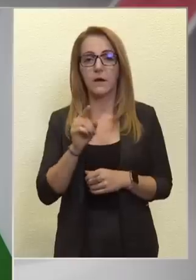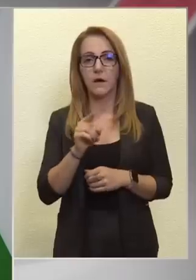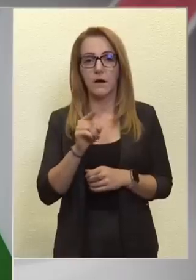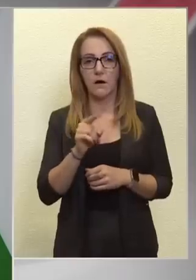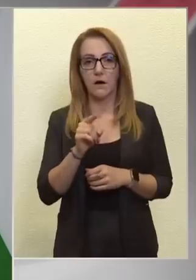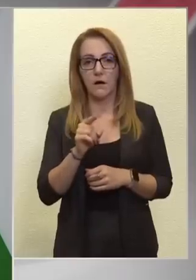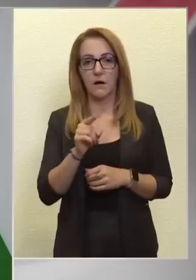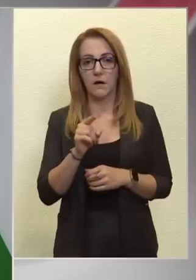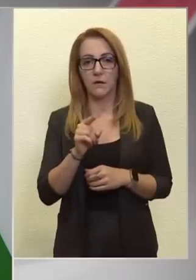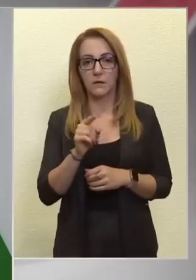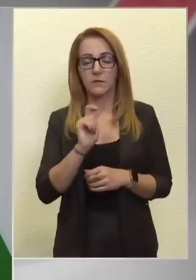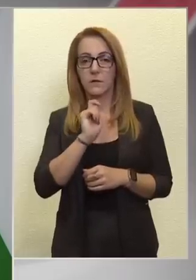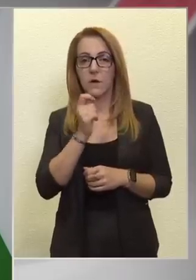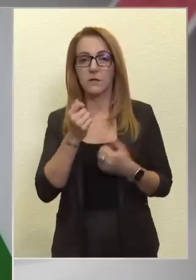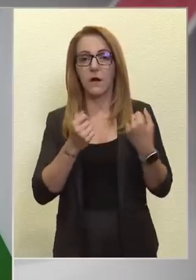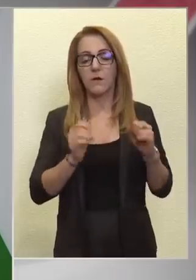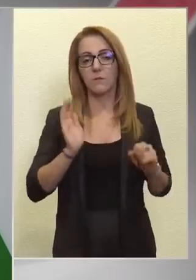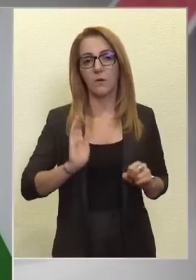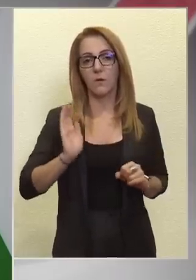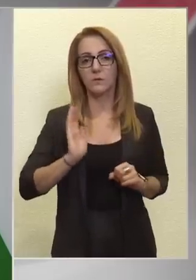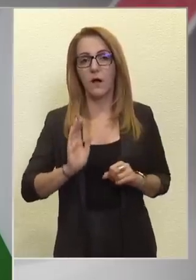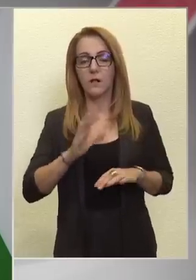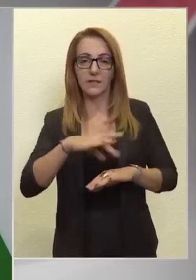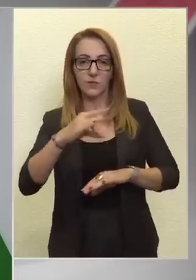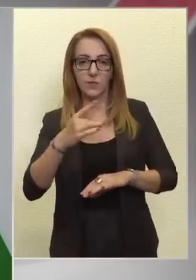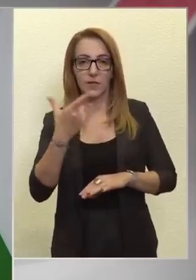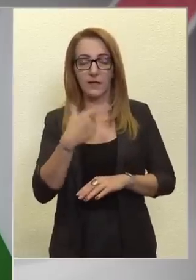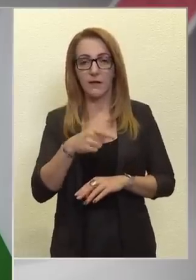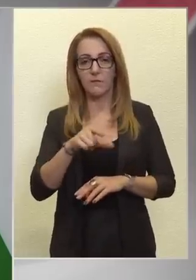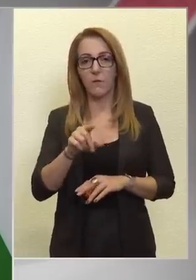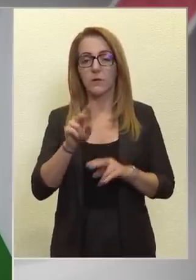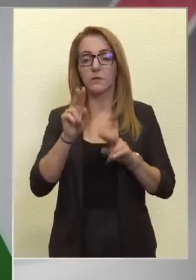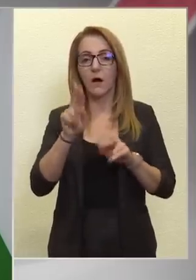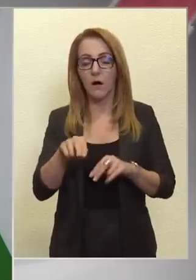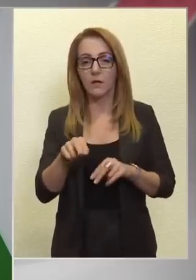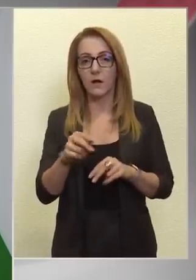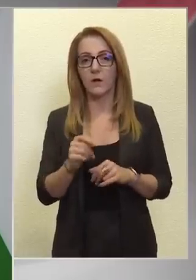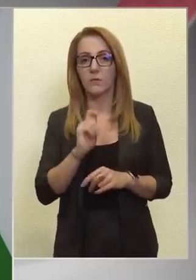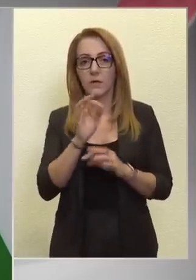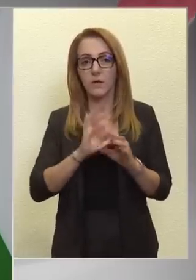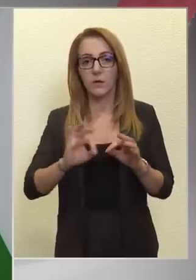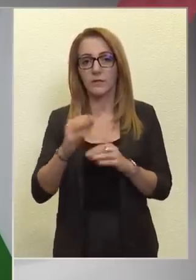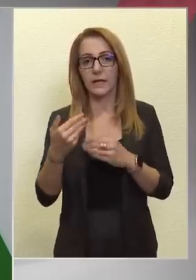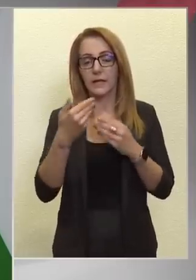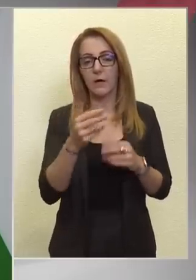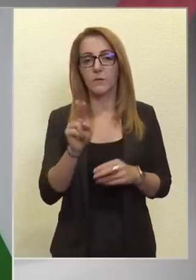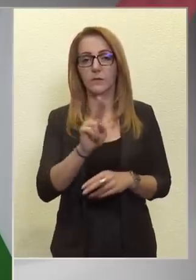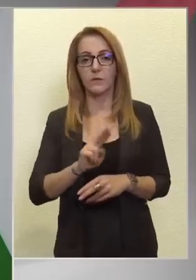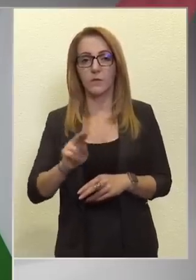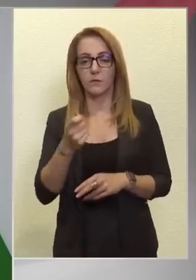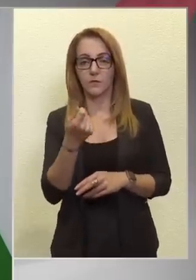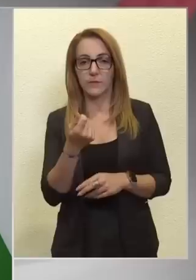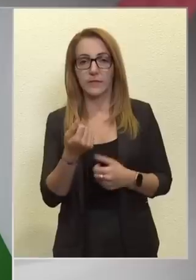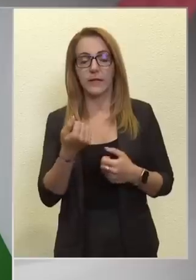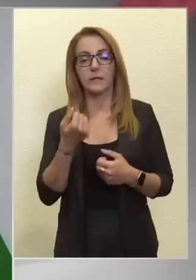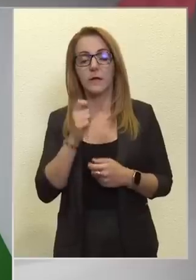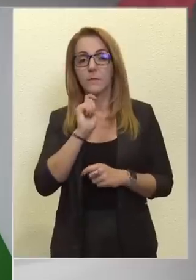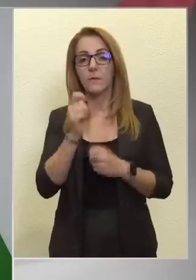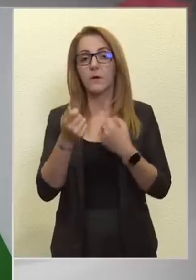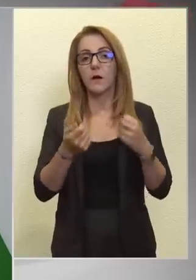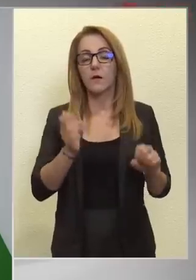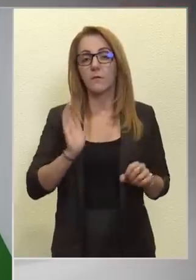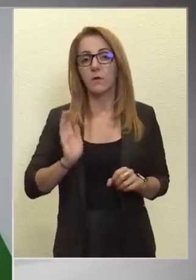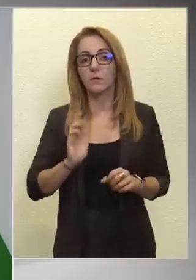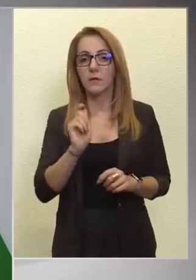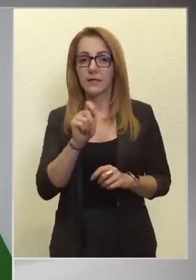a döntően a magyar baloldal kísérlete volt arra, hogy Magyarország ne jusson Európai Uniós pénzekhez. Magyar baloldali képviselők az